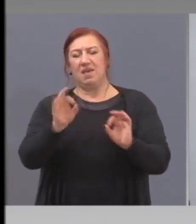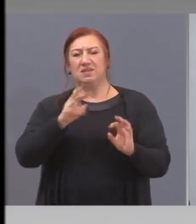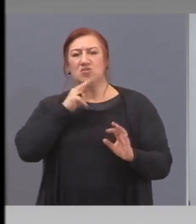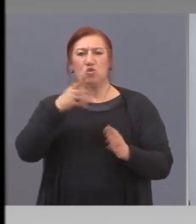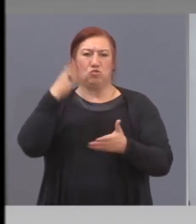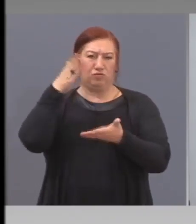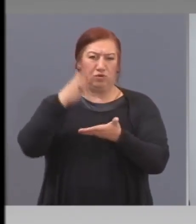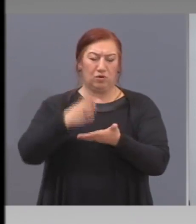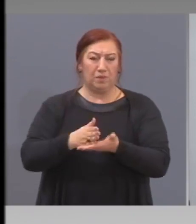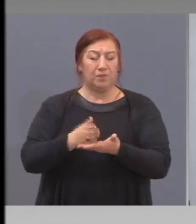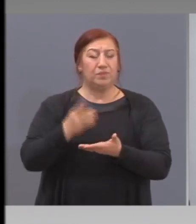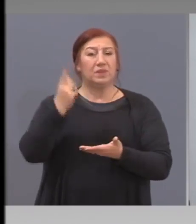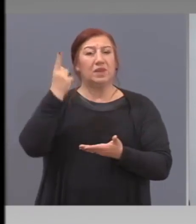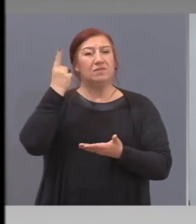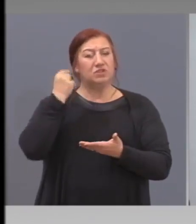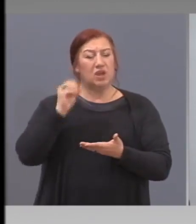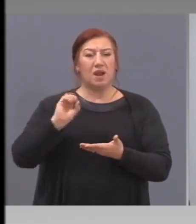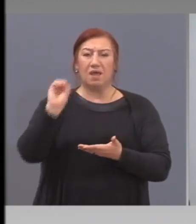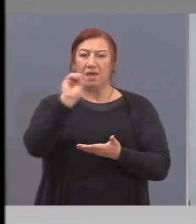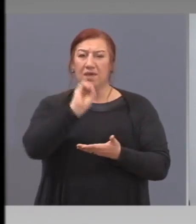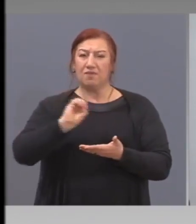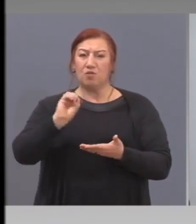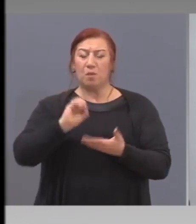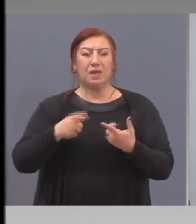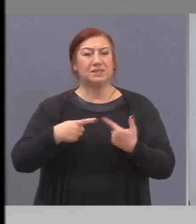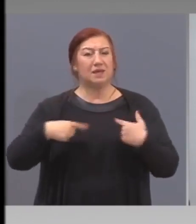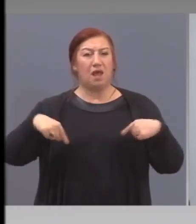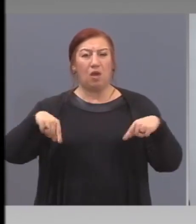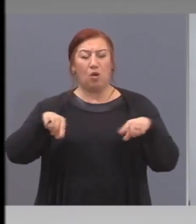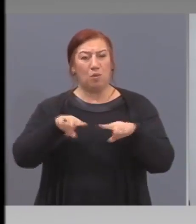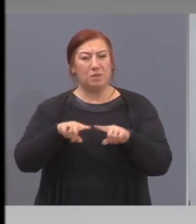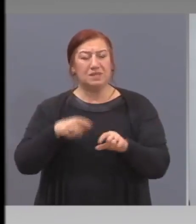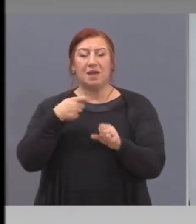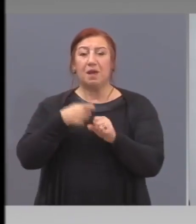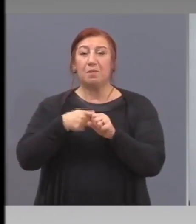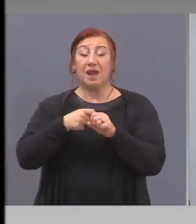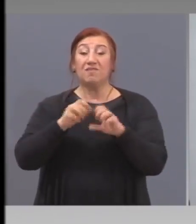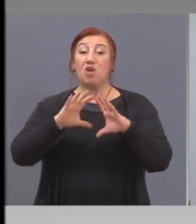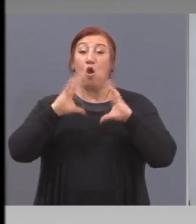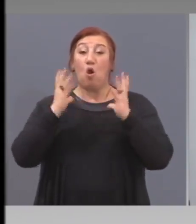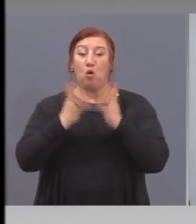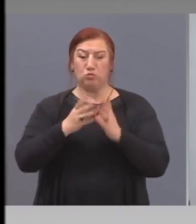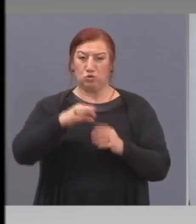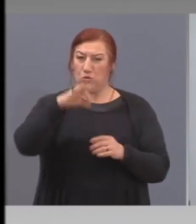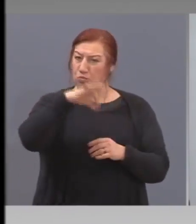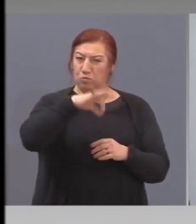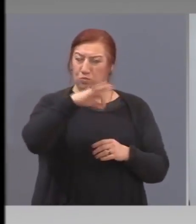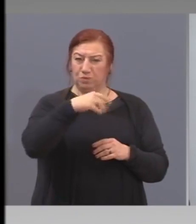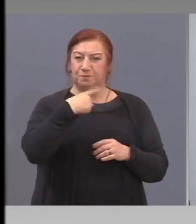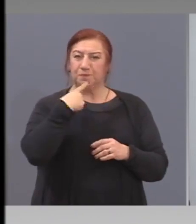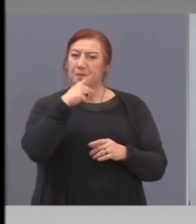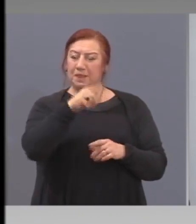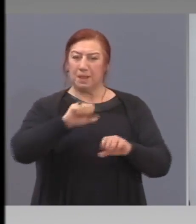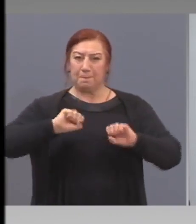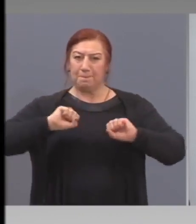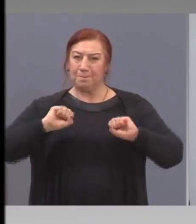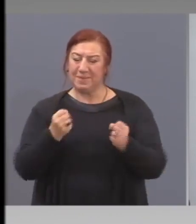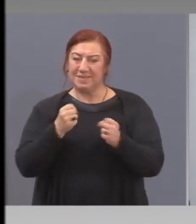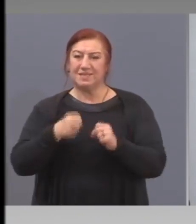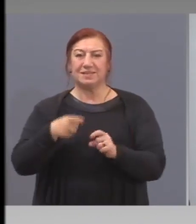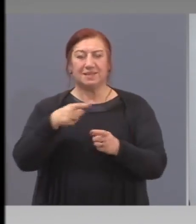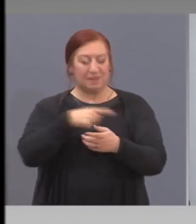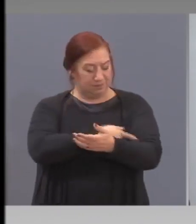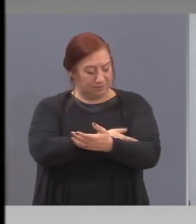Вчера Европейската комисия прави обща поръчка за бързи тестове. Ние сме заявили